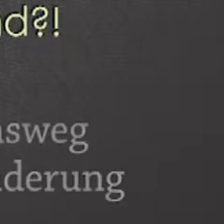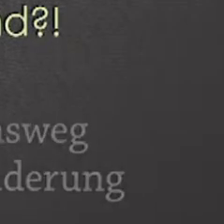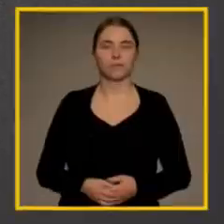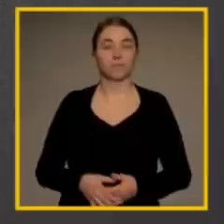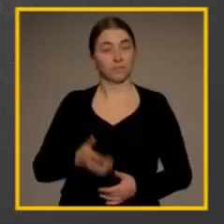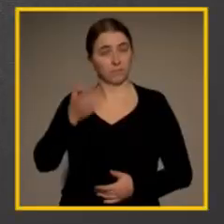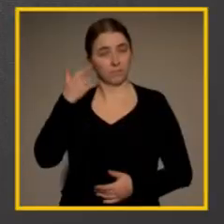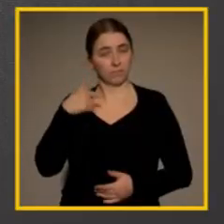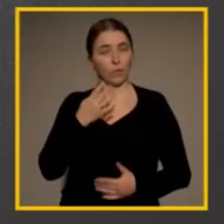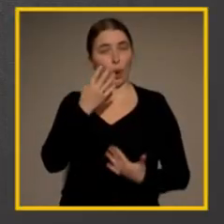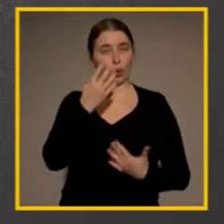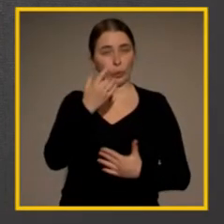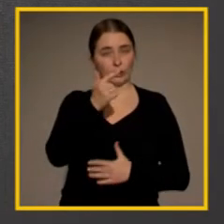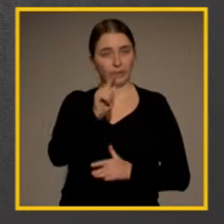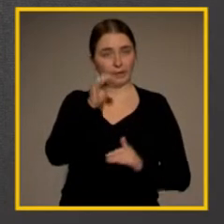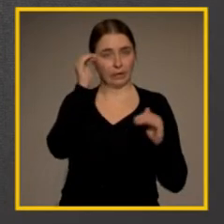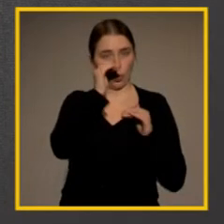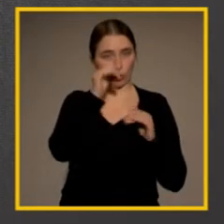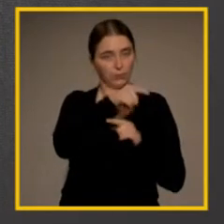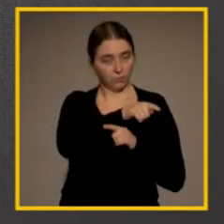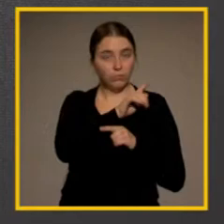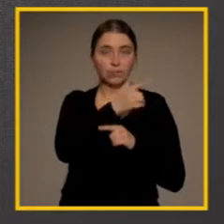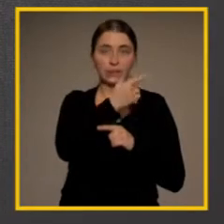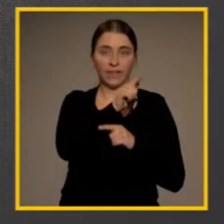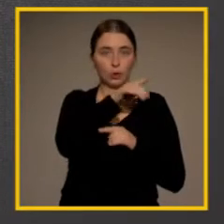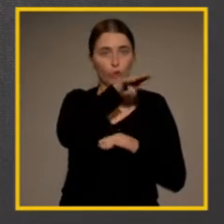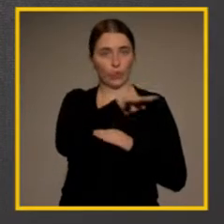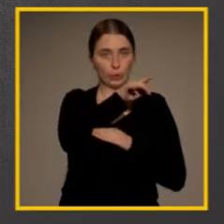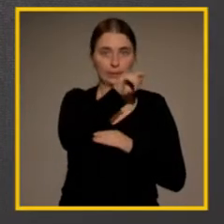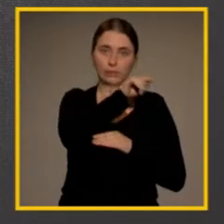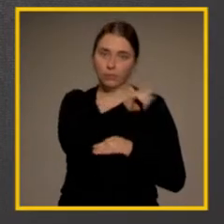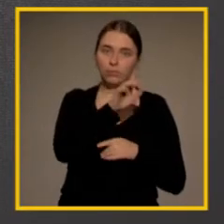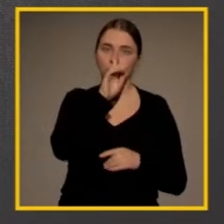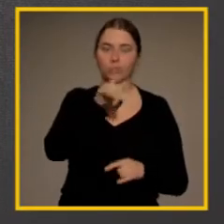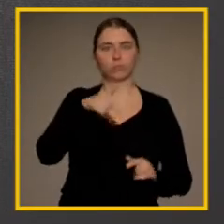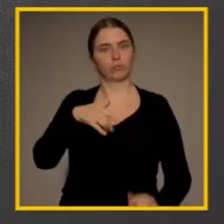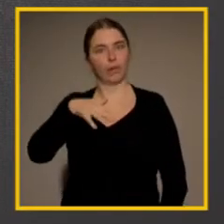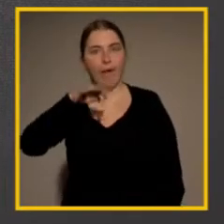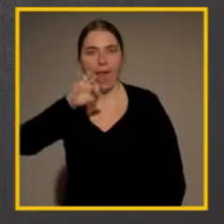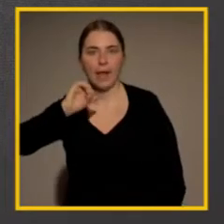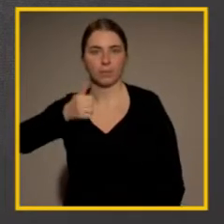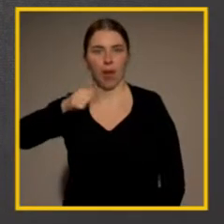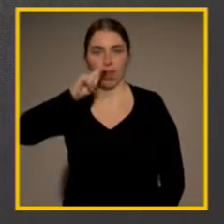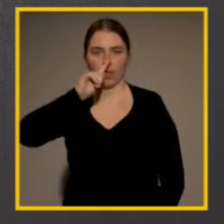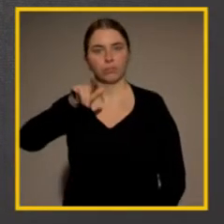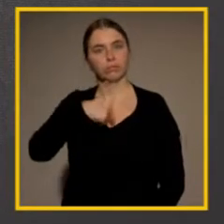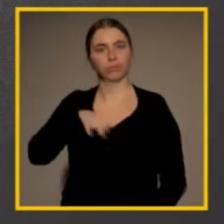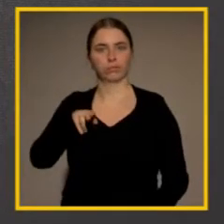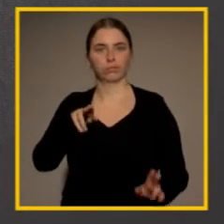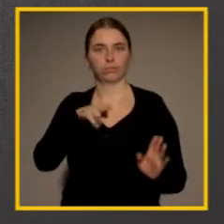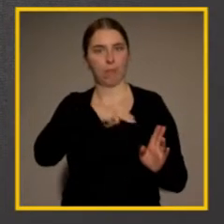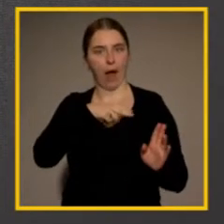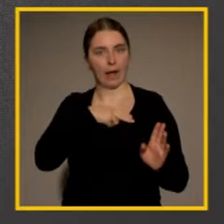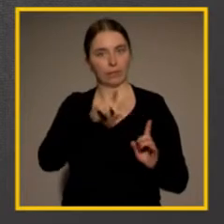Am 29. August 2014 wurde erstmalig